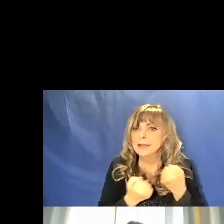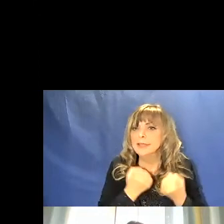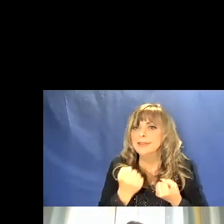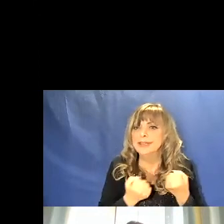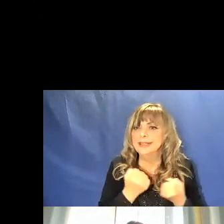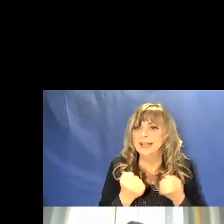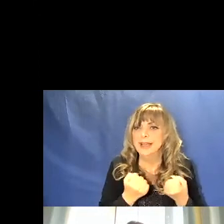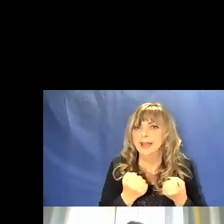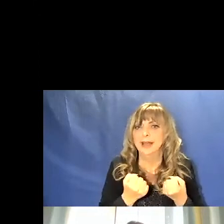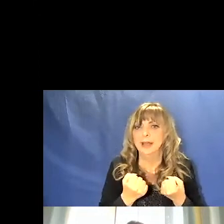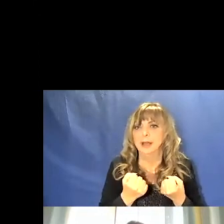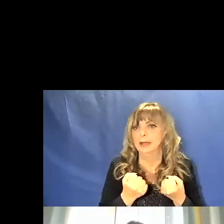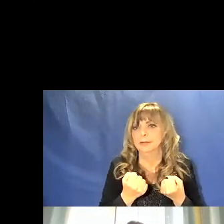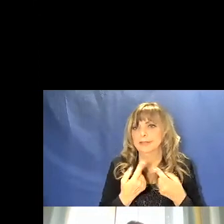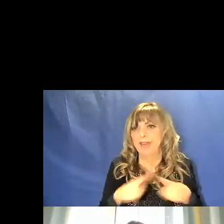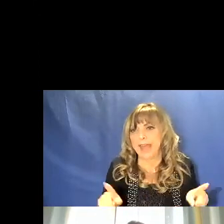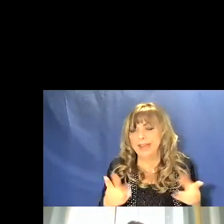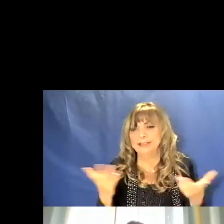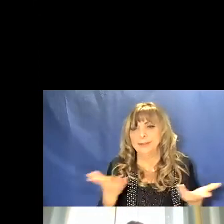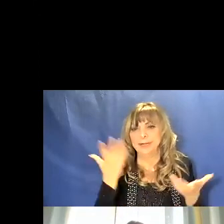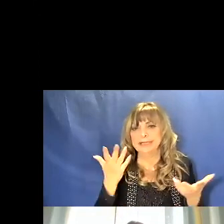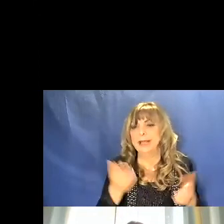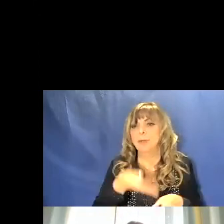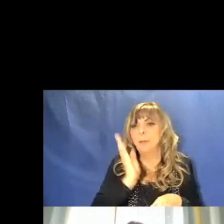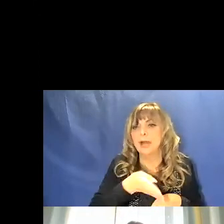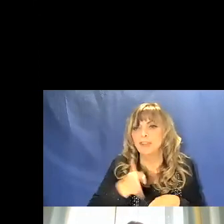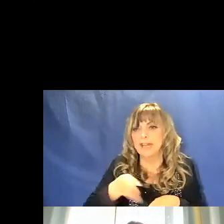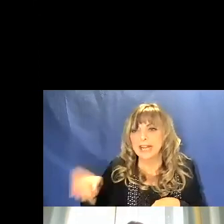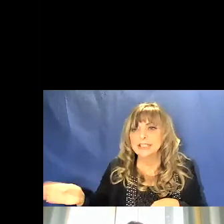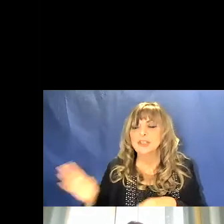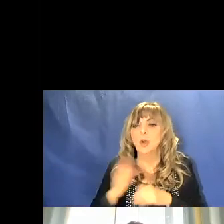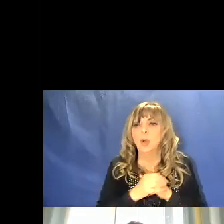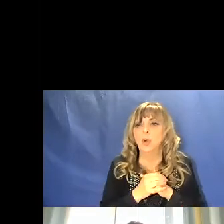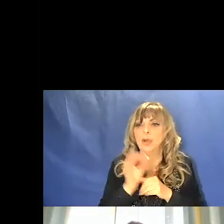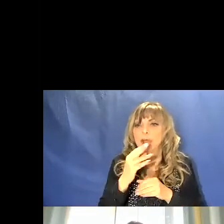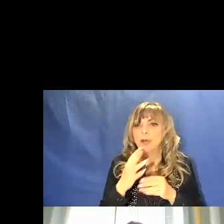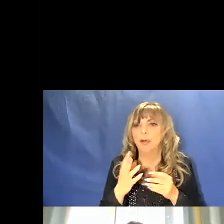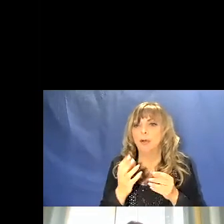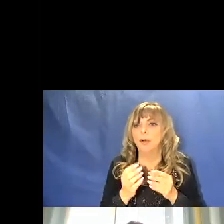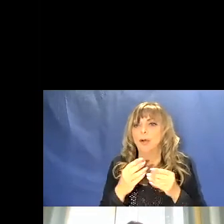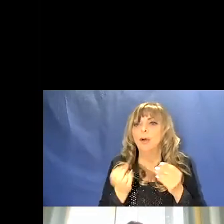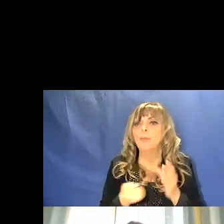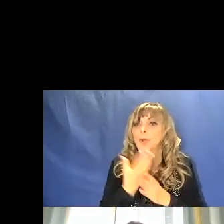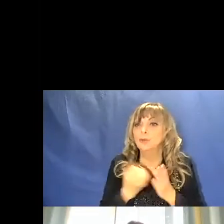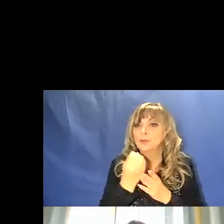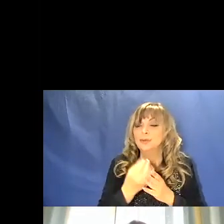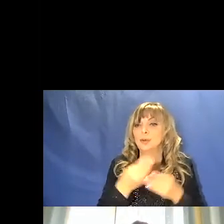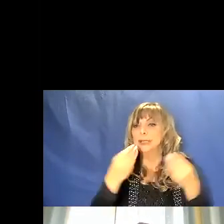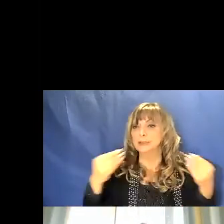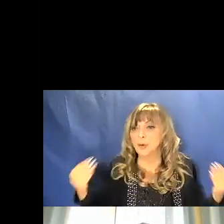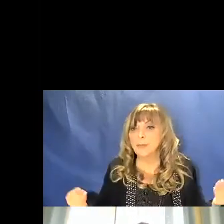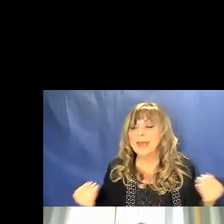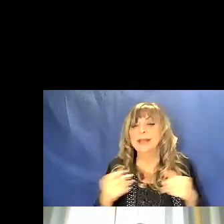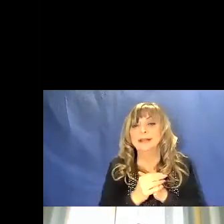non quotidiane penso alla macellazione alla fabbricazione degli strumenti e altro ma anche